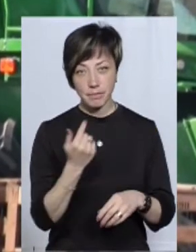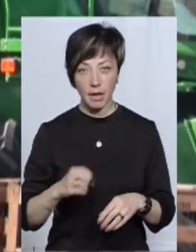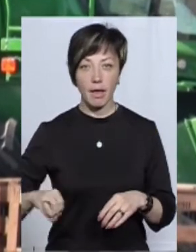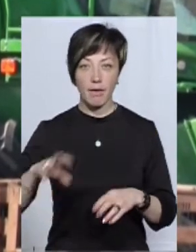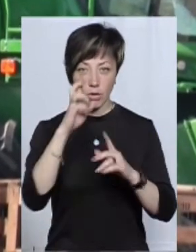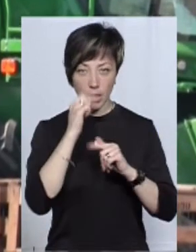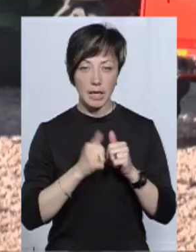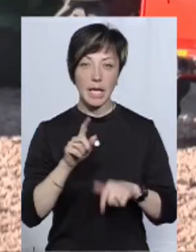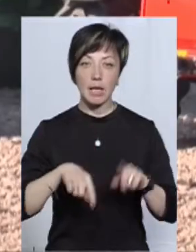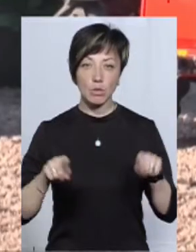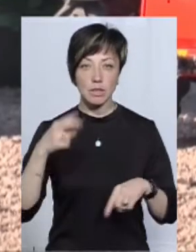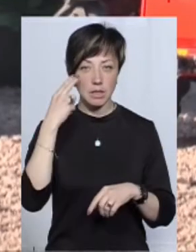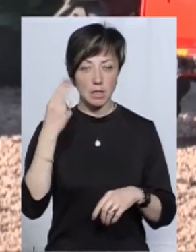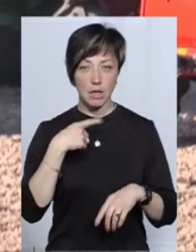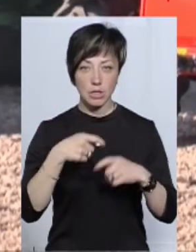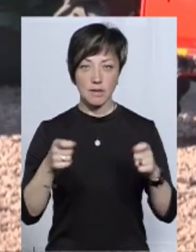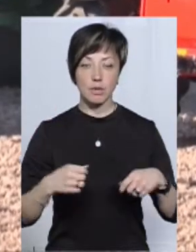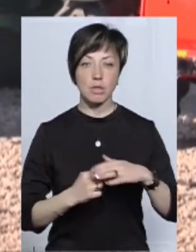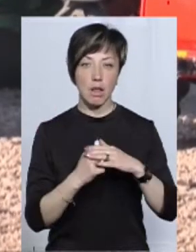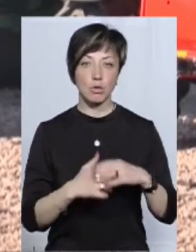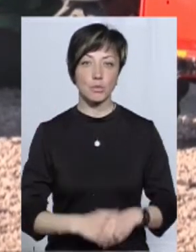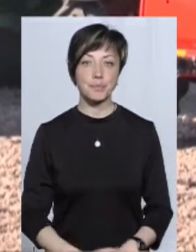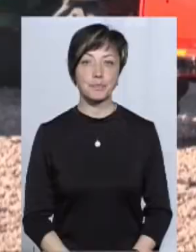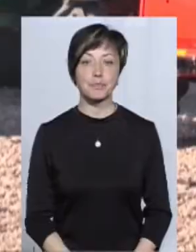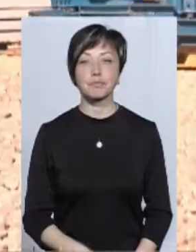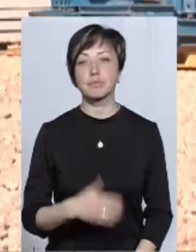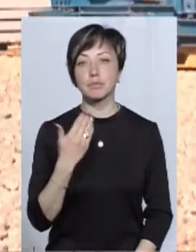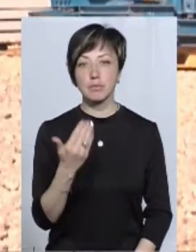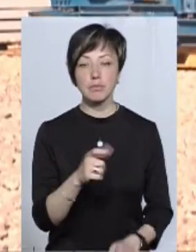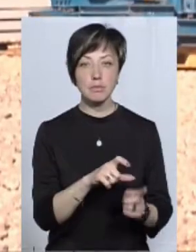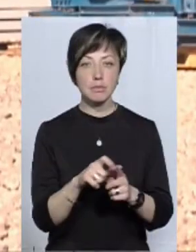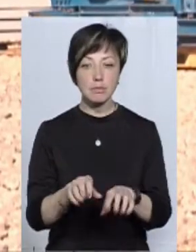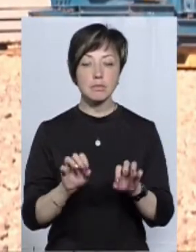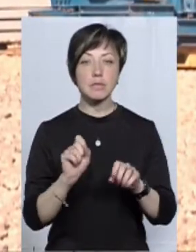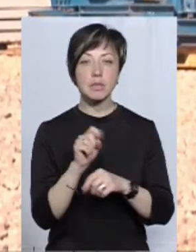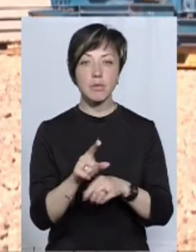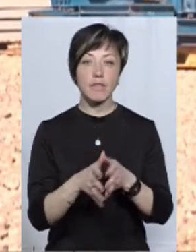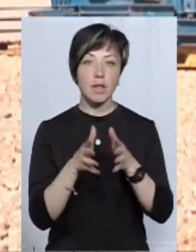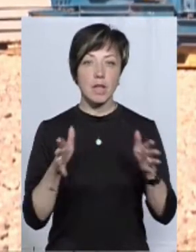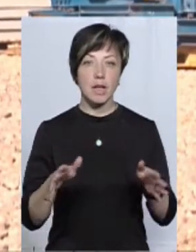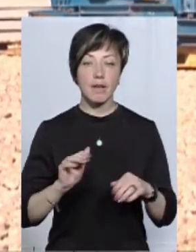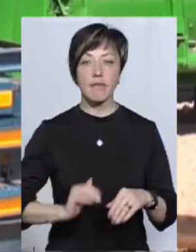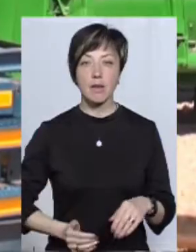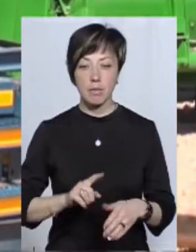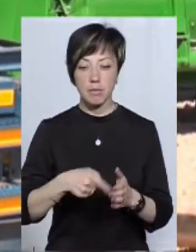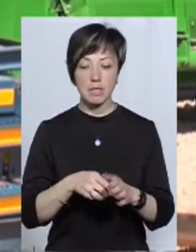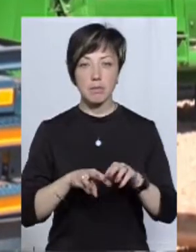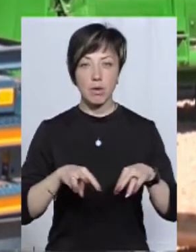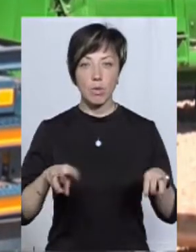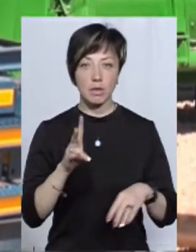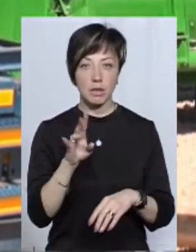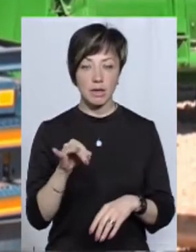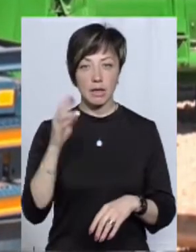з рідка з Китаю. Про це каже завідувач складу Ігор Робак. За його словами, замовники великі фірми з містмільйоніків зі цієї України,